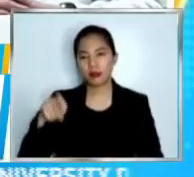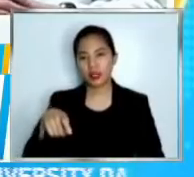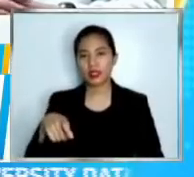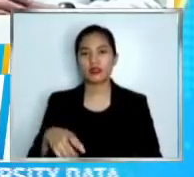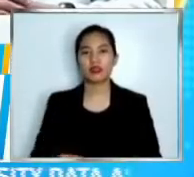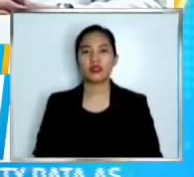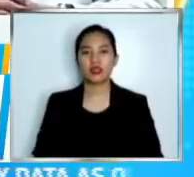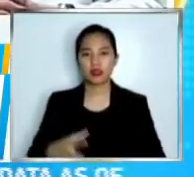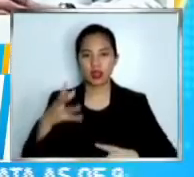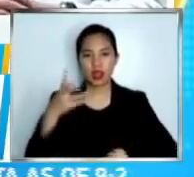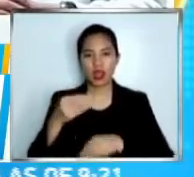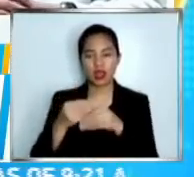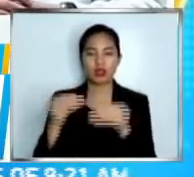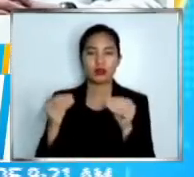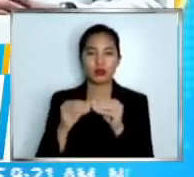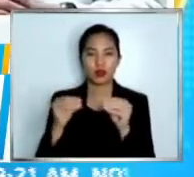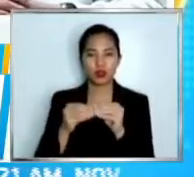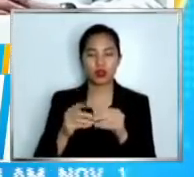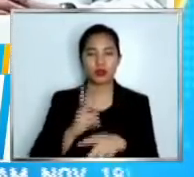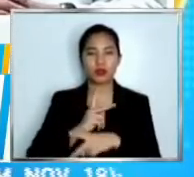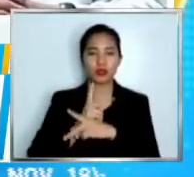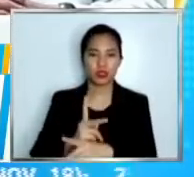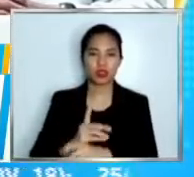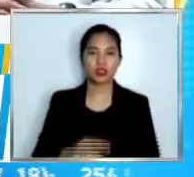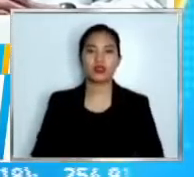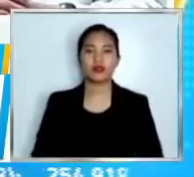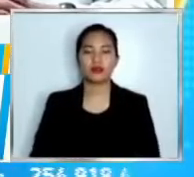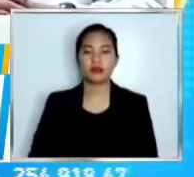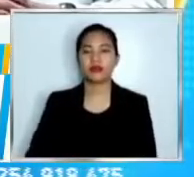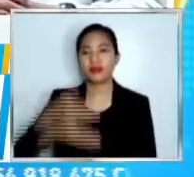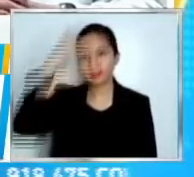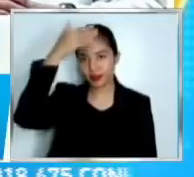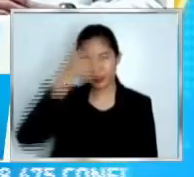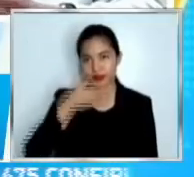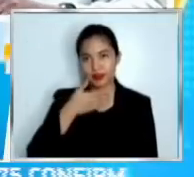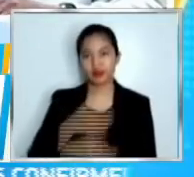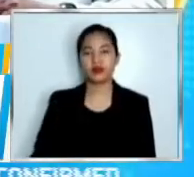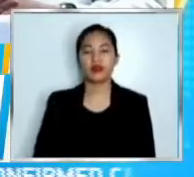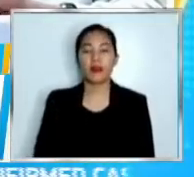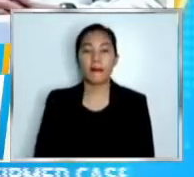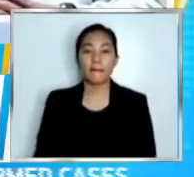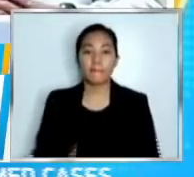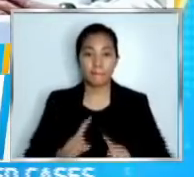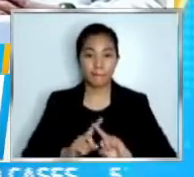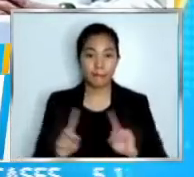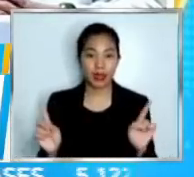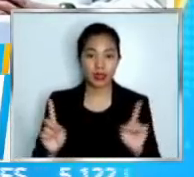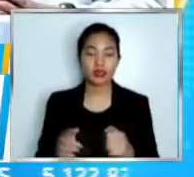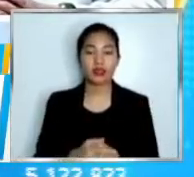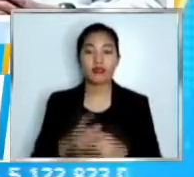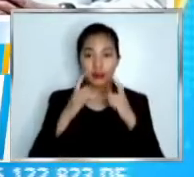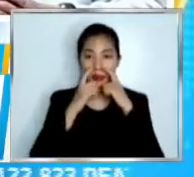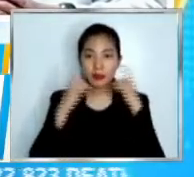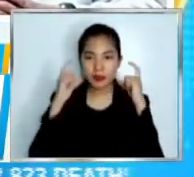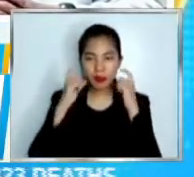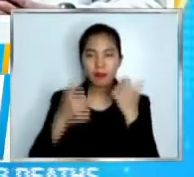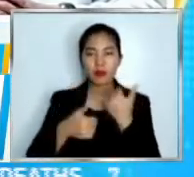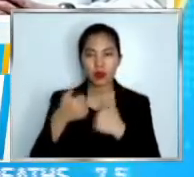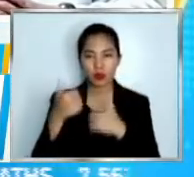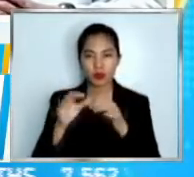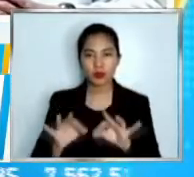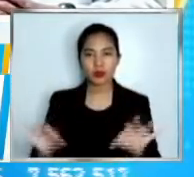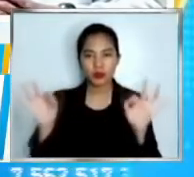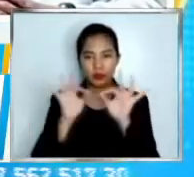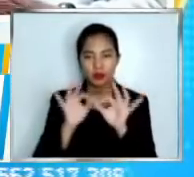protection unlike ng face shield but yun na nga face mask ang pinaka importante yan social distancing